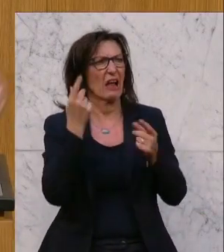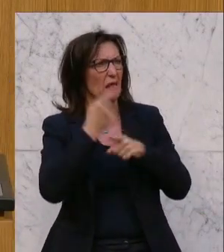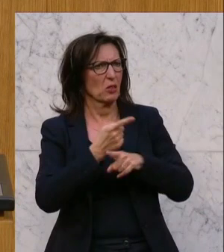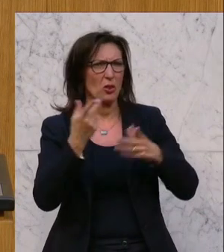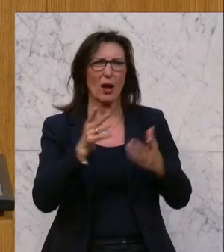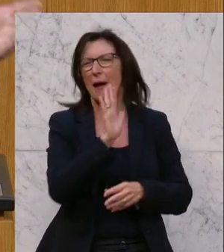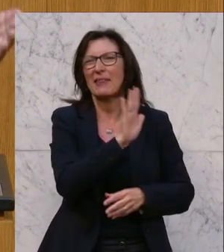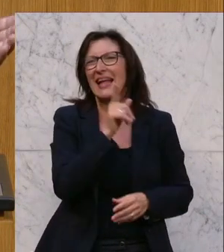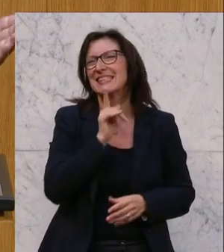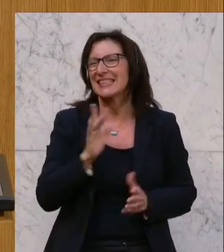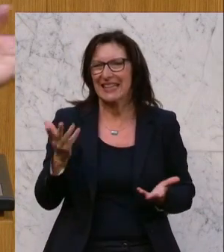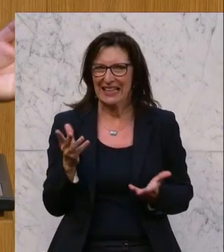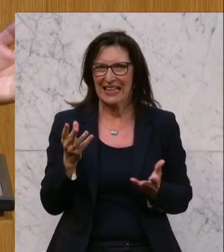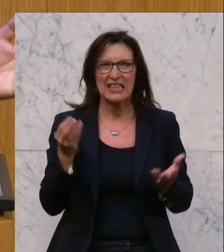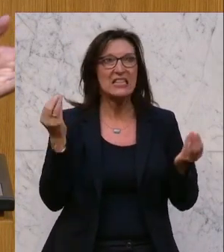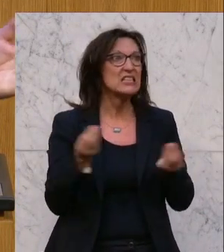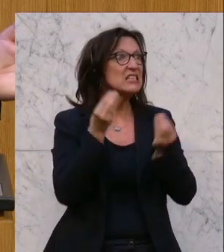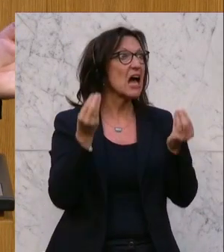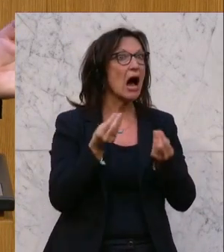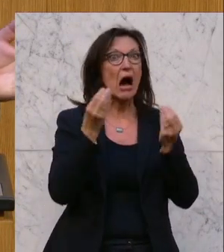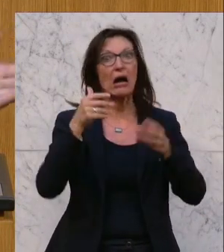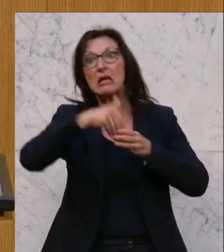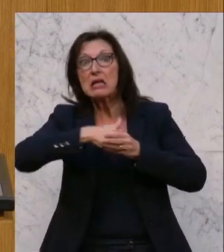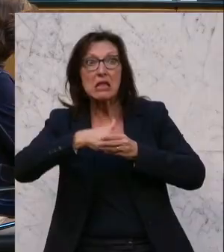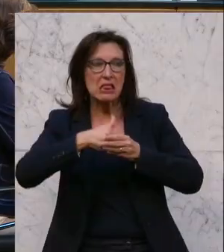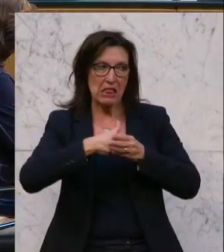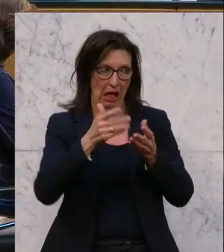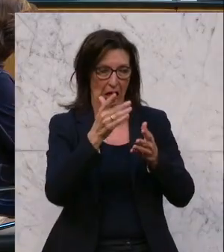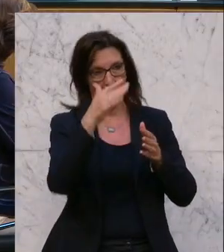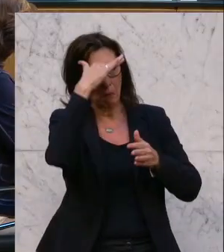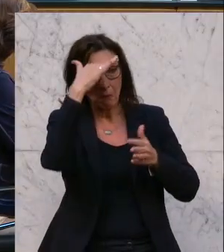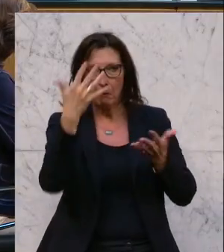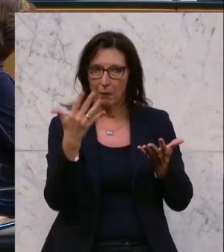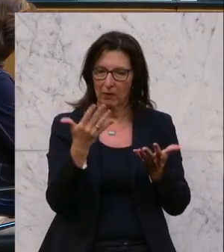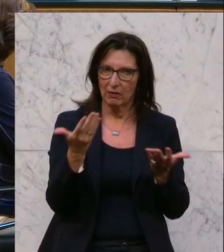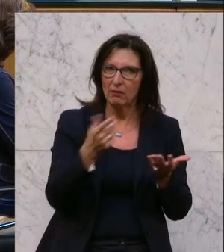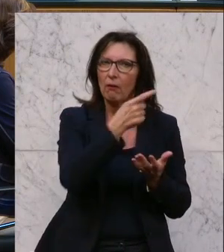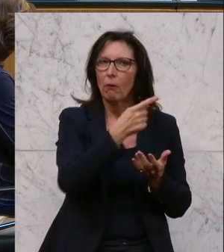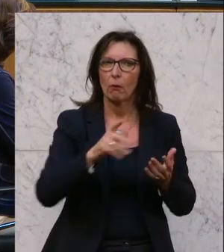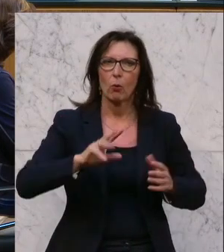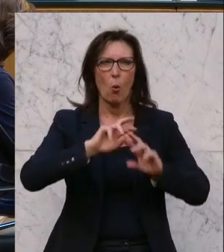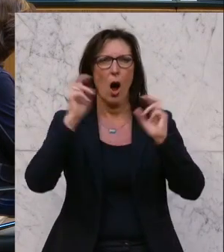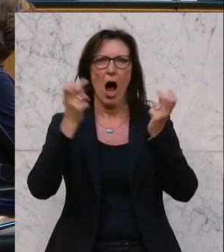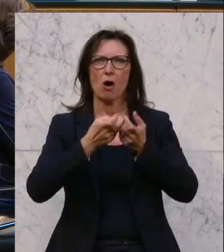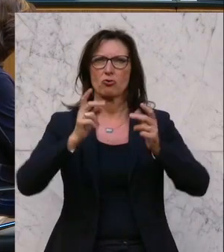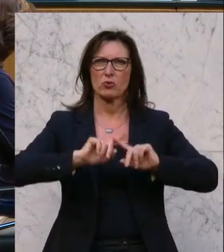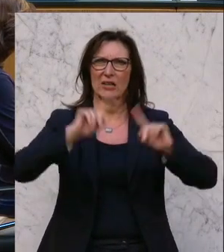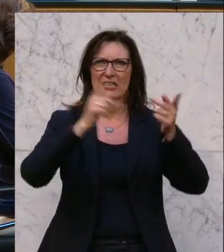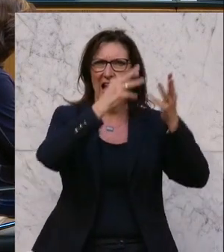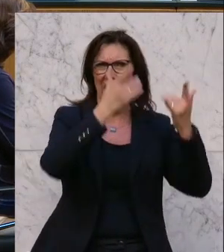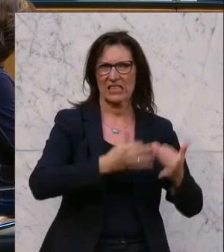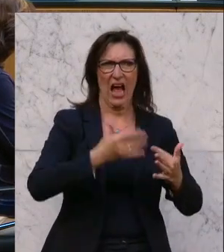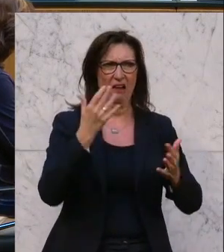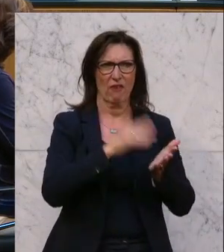das ist ein Stil. Sachlichkeit kann man bei dir vermissen. Man sieht, du operierst im Ausschuss mit ganz anderen Zahlen wie heute.